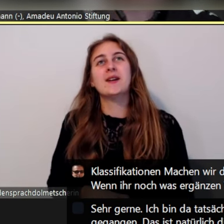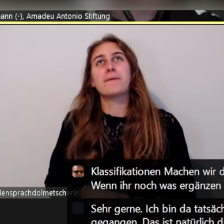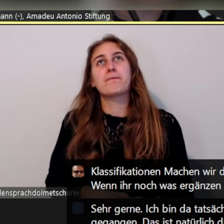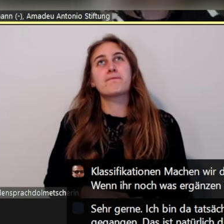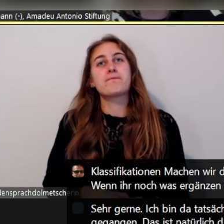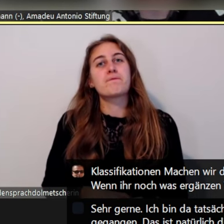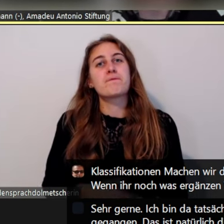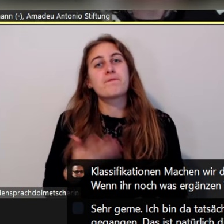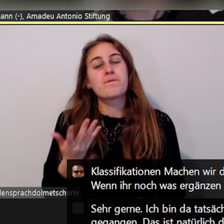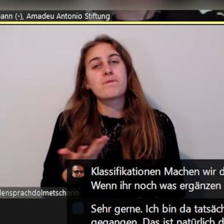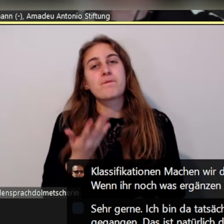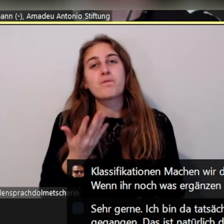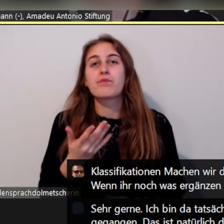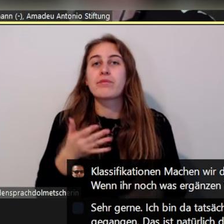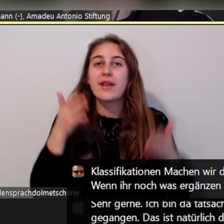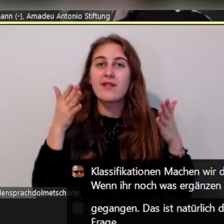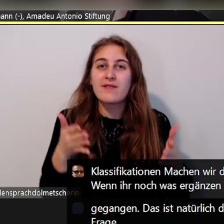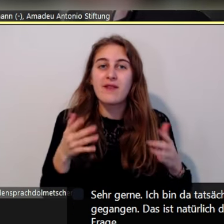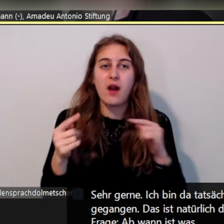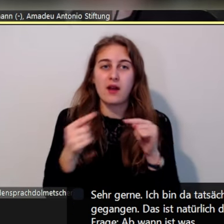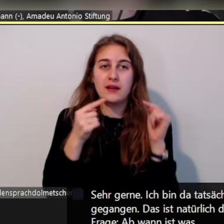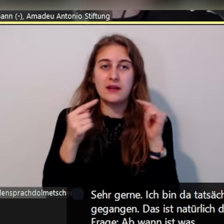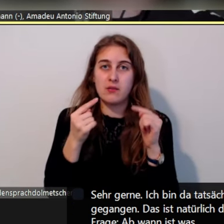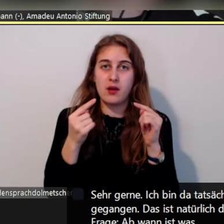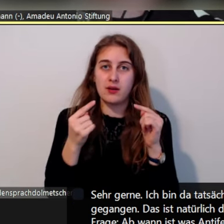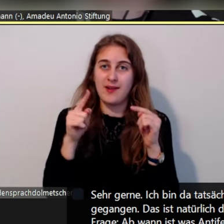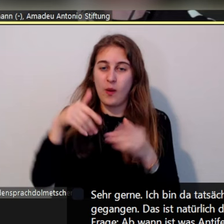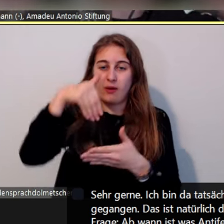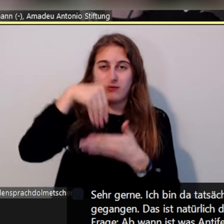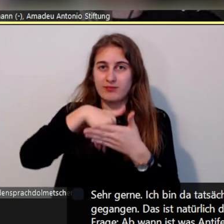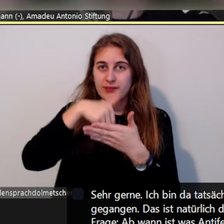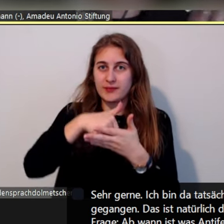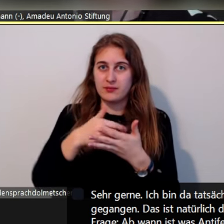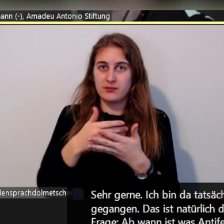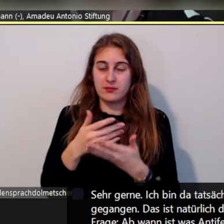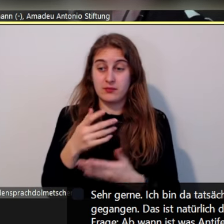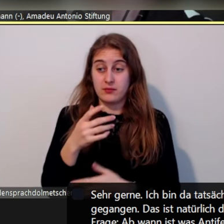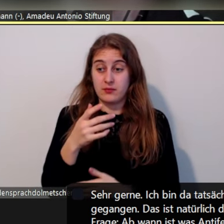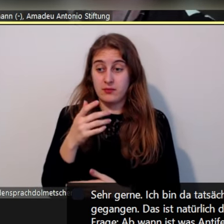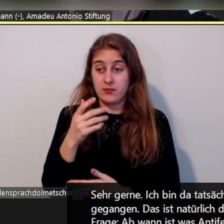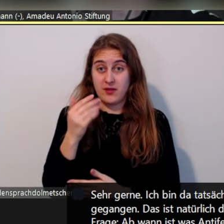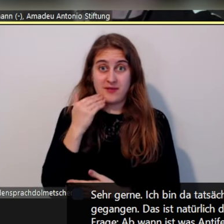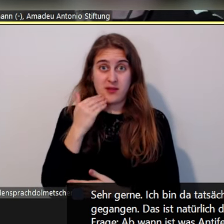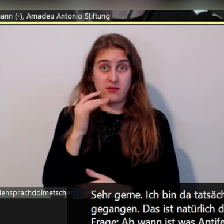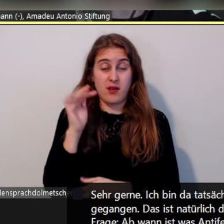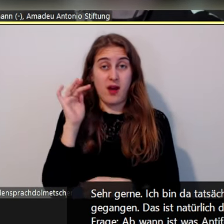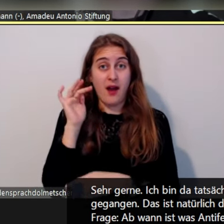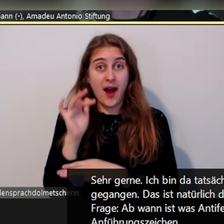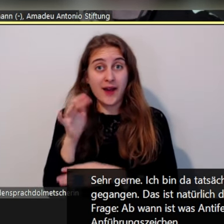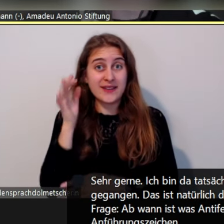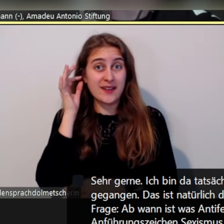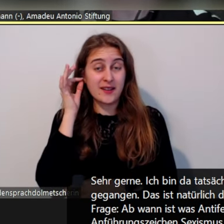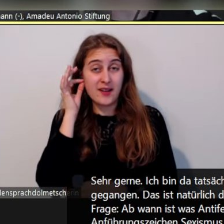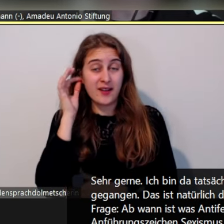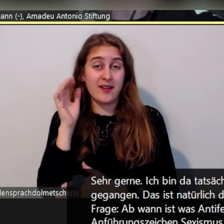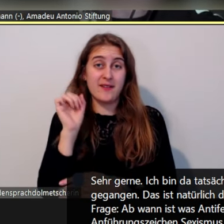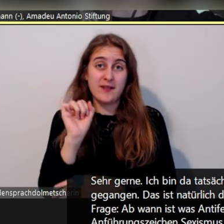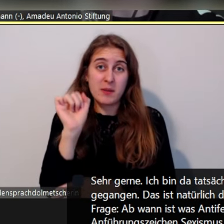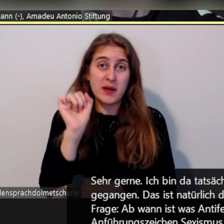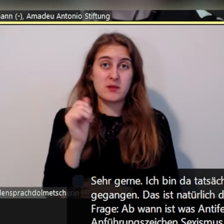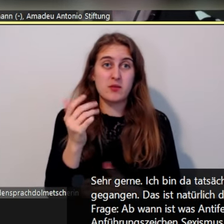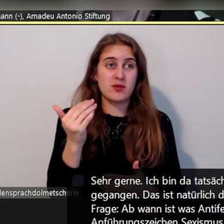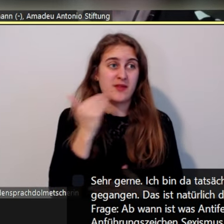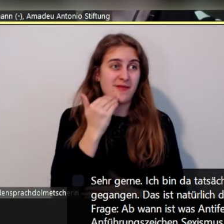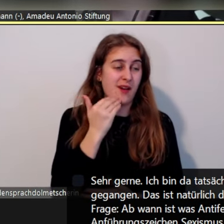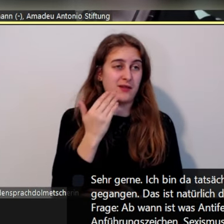Fachdebatten die relevante Frage, ab wann ist was Antifeminismus und wo ist es nur, in Anführungszeichen, Sexismus oder geschlechtsspezifische Gewalt?